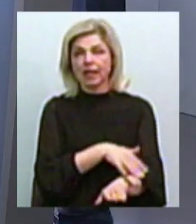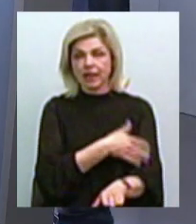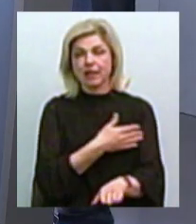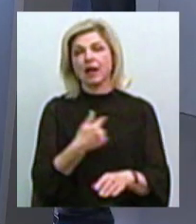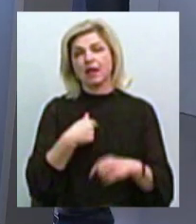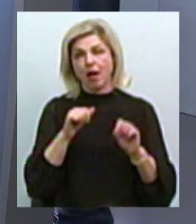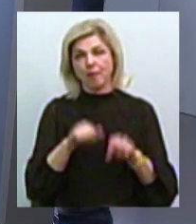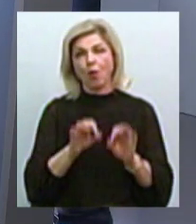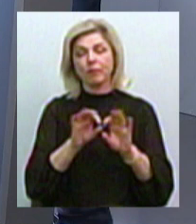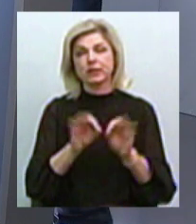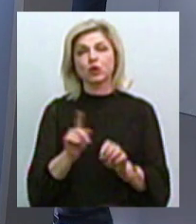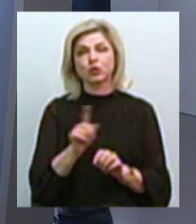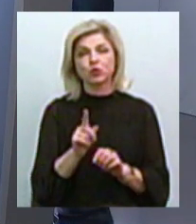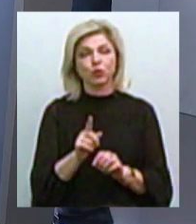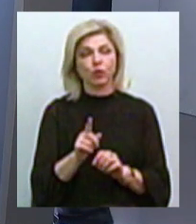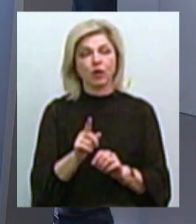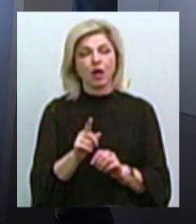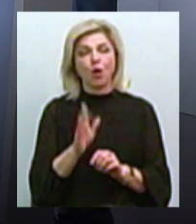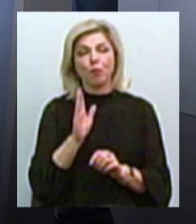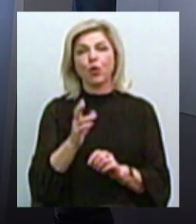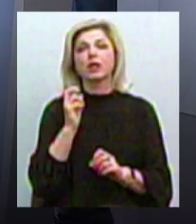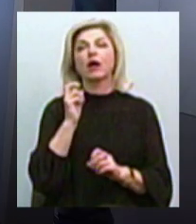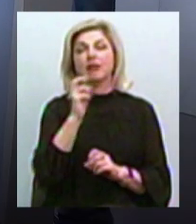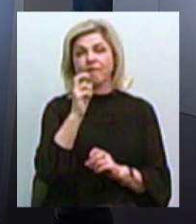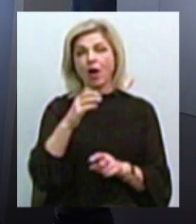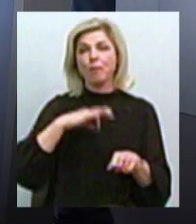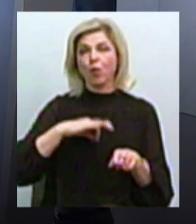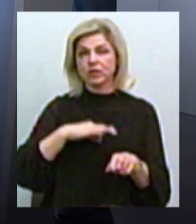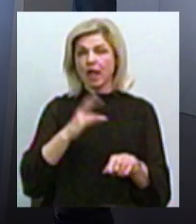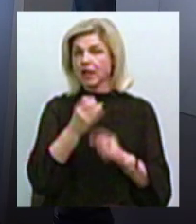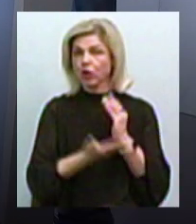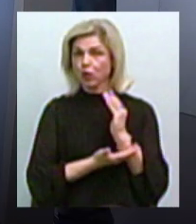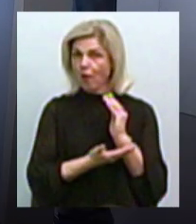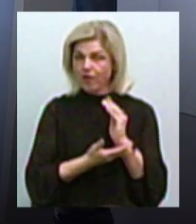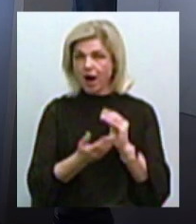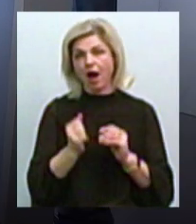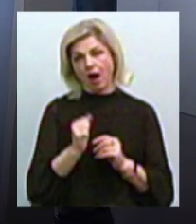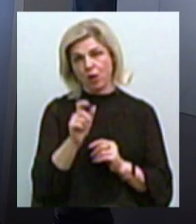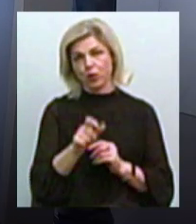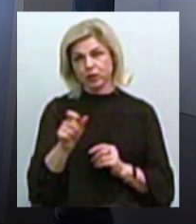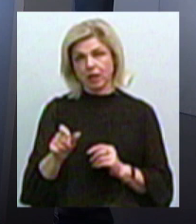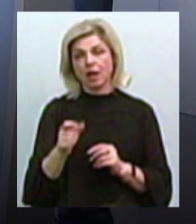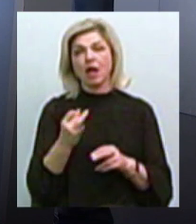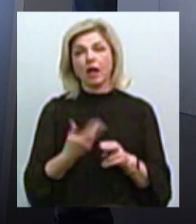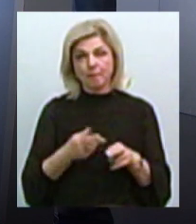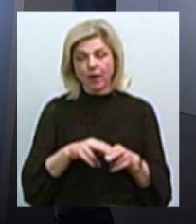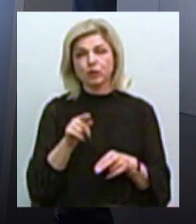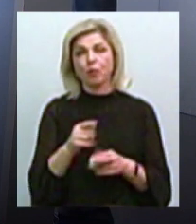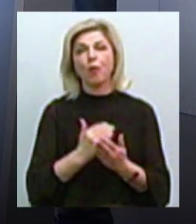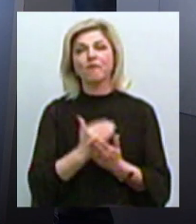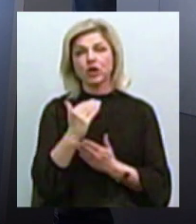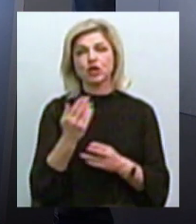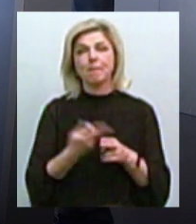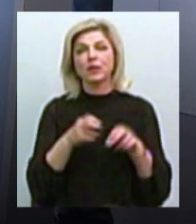я можу объяснити це тим, що ми будемо возити не дрова на цьому трамваї, а людей. І по мере повищенной